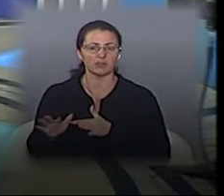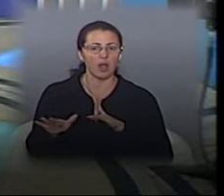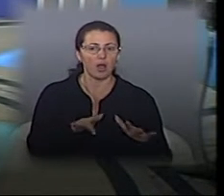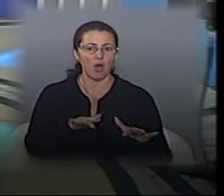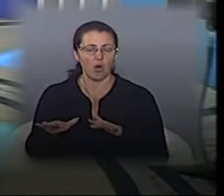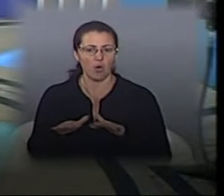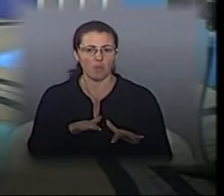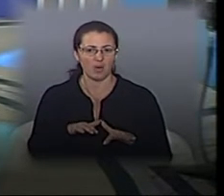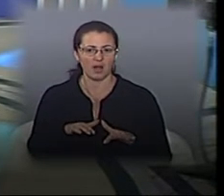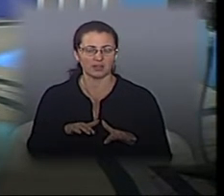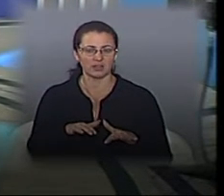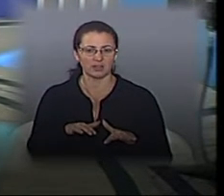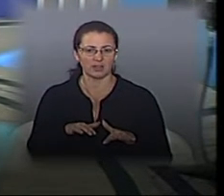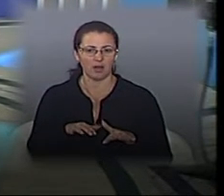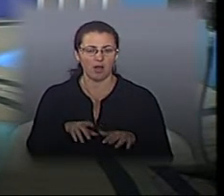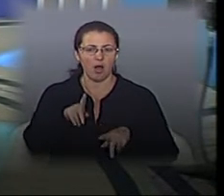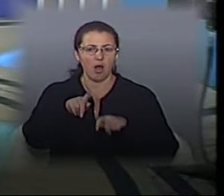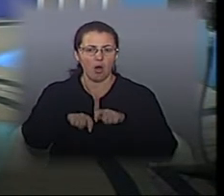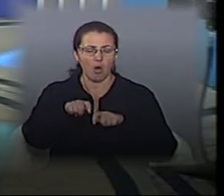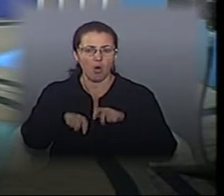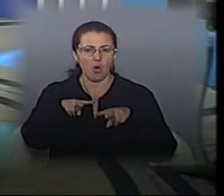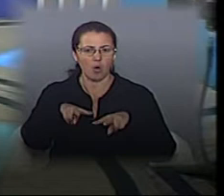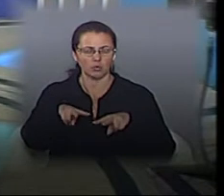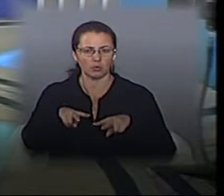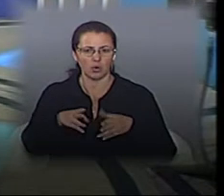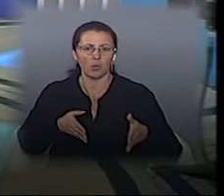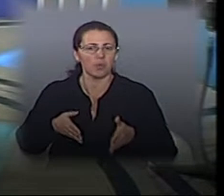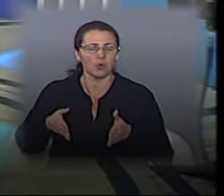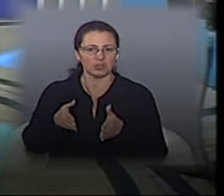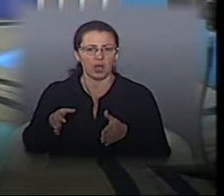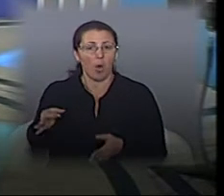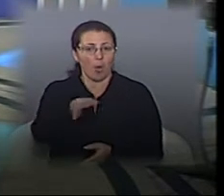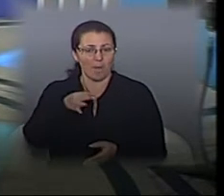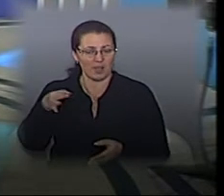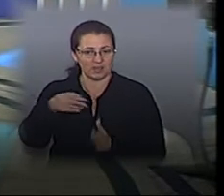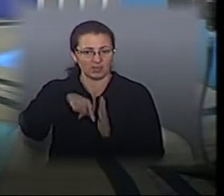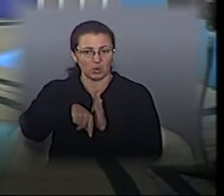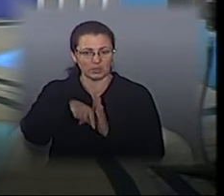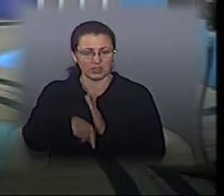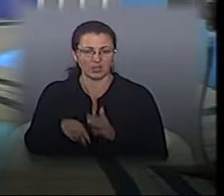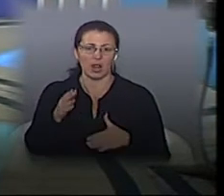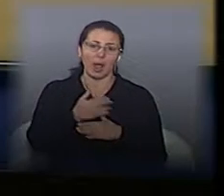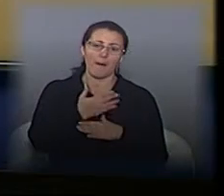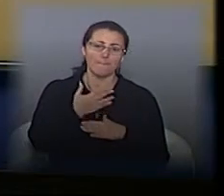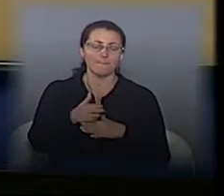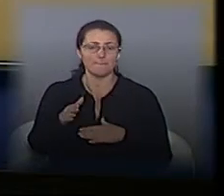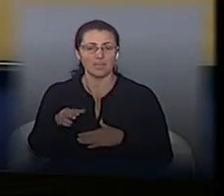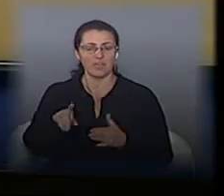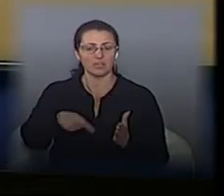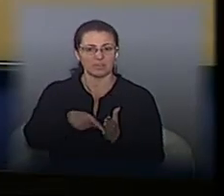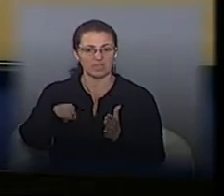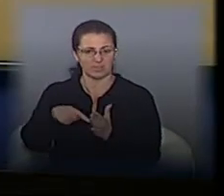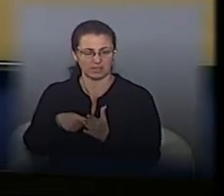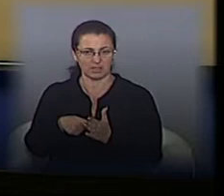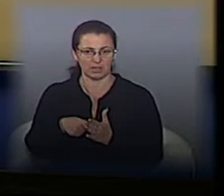габаритно-вагового контролю по магістралях обласних, так, міжміських, по